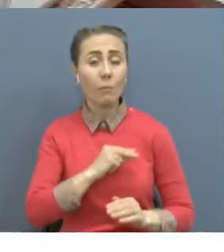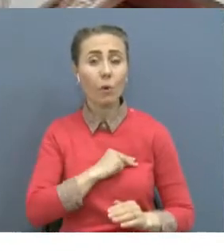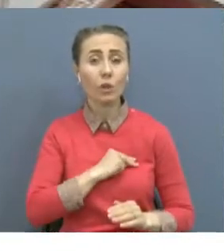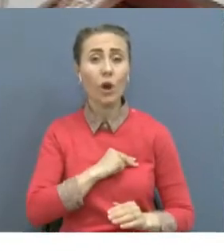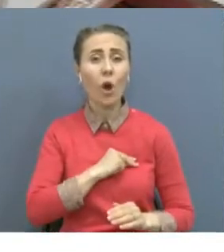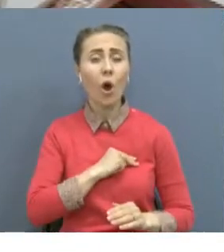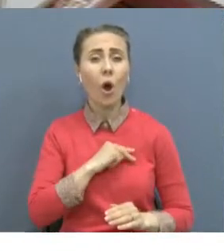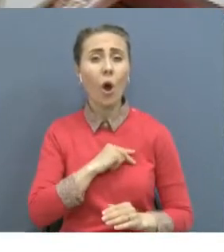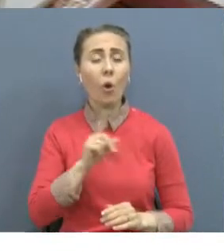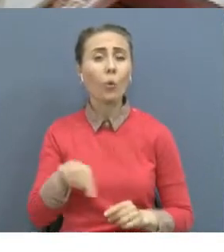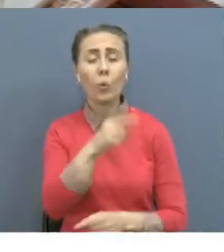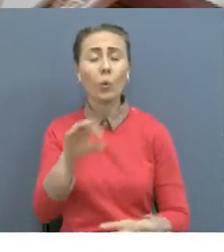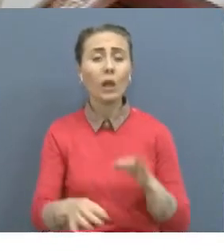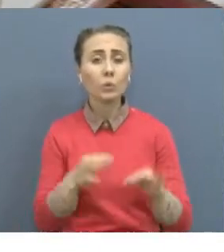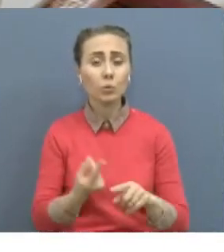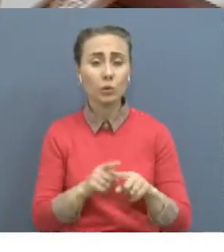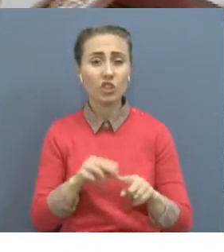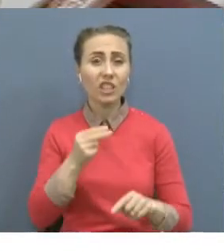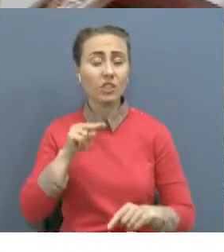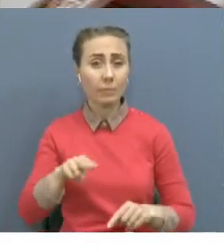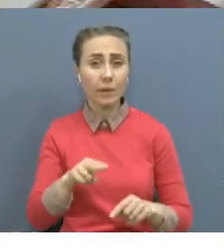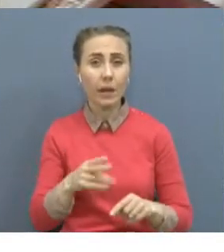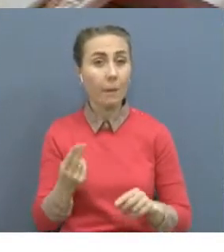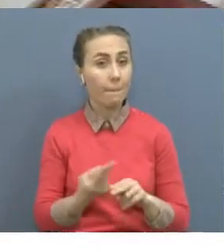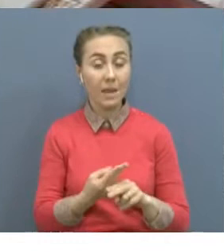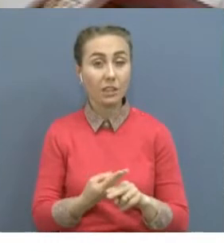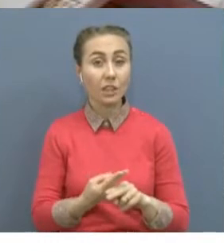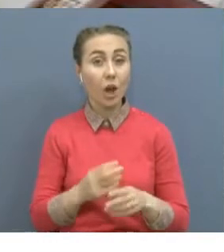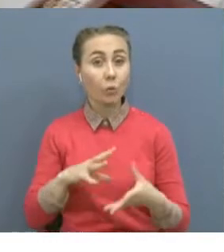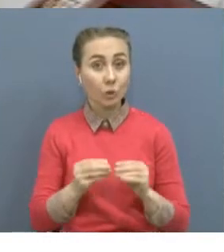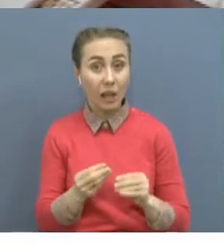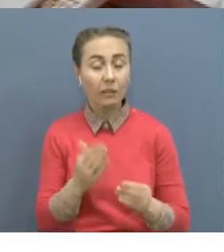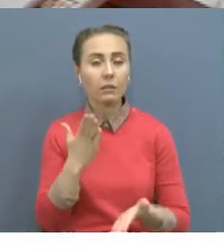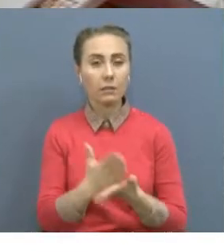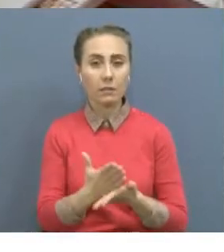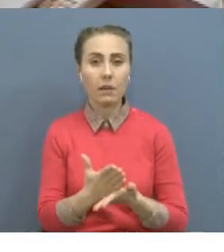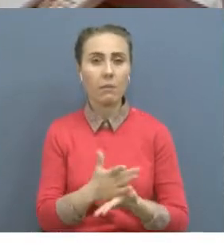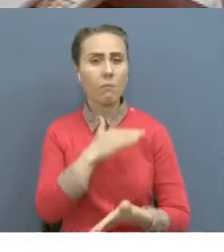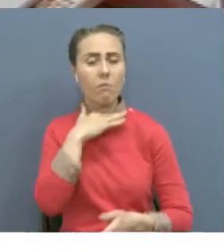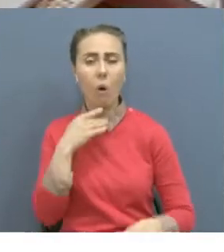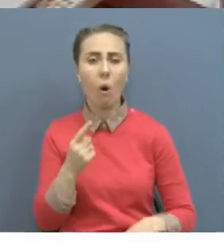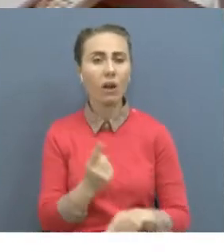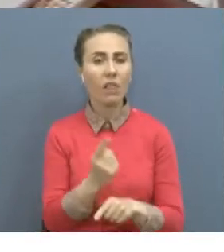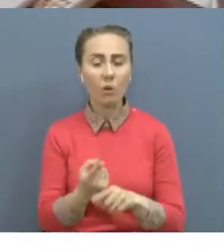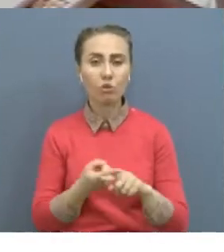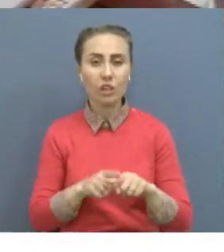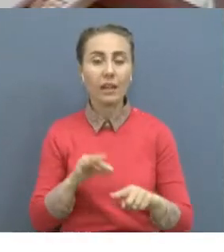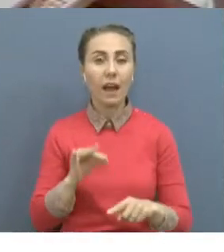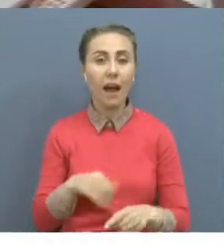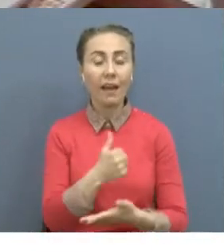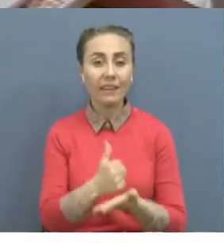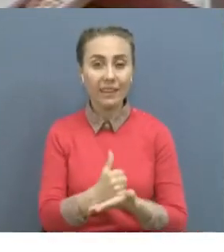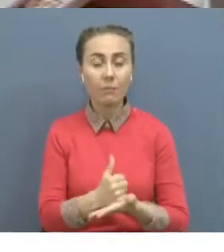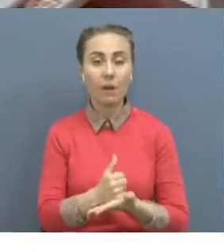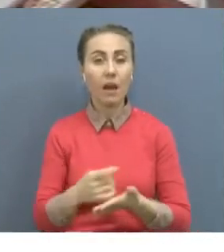Нәтихесіз емес. Олардың көмегімен көптеген тәртіп бұзушылыға ұнықталды. Өз міндеттерін абыр оймен атқарған азаматтарға аудан